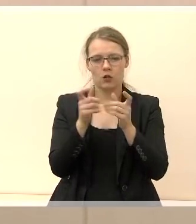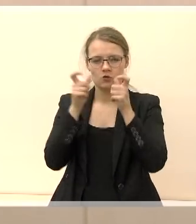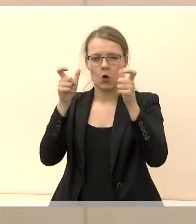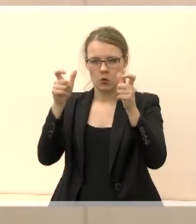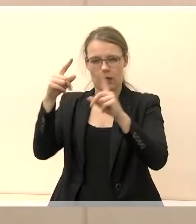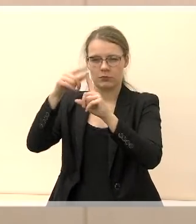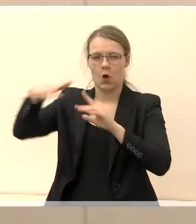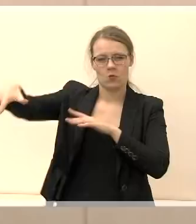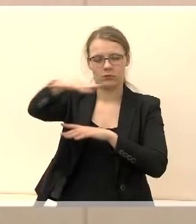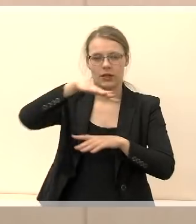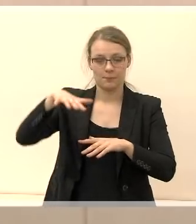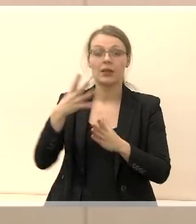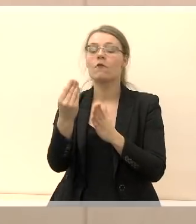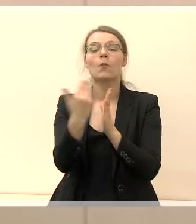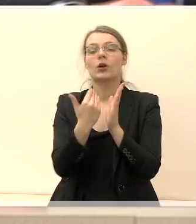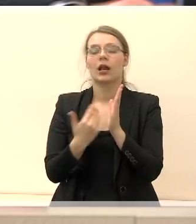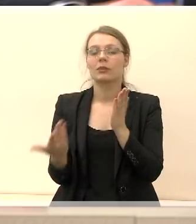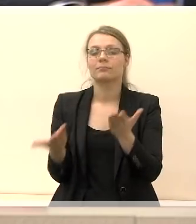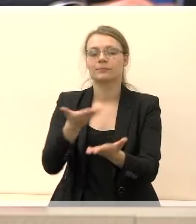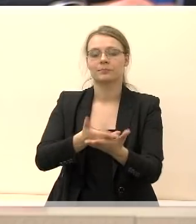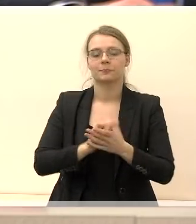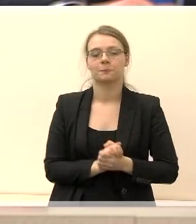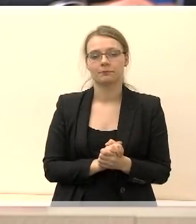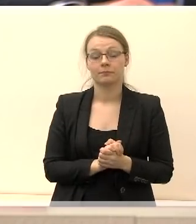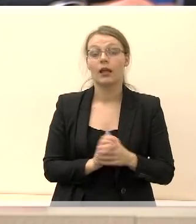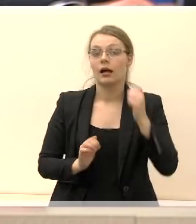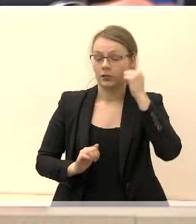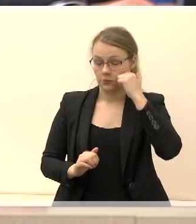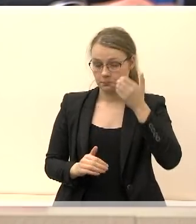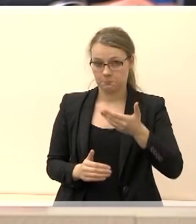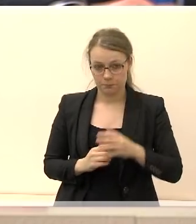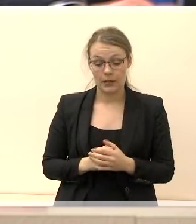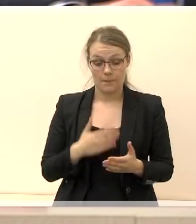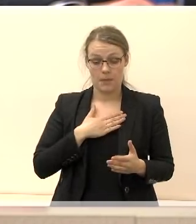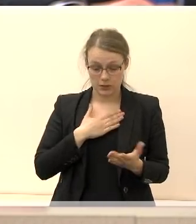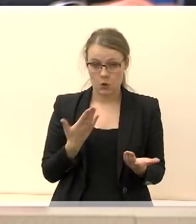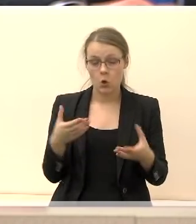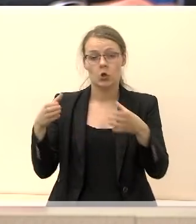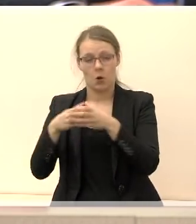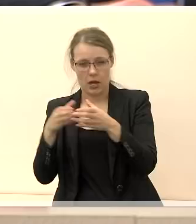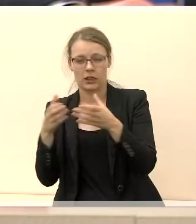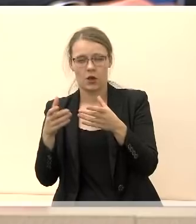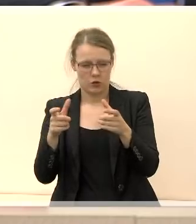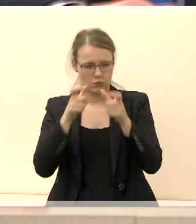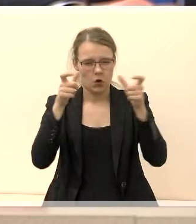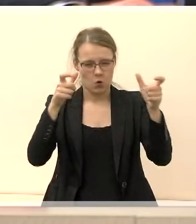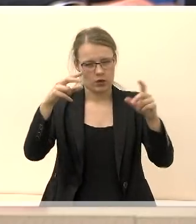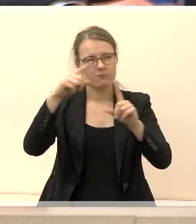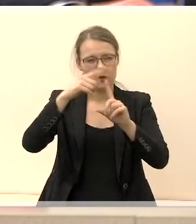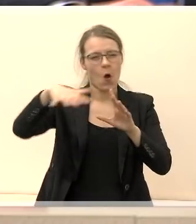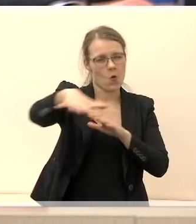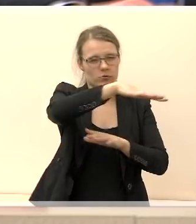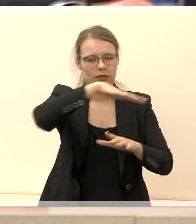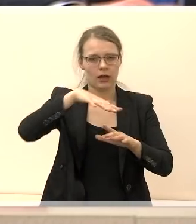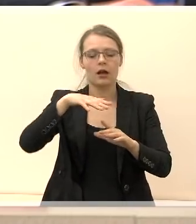Rolandas Jaunikaitis ir jūsų programa. Ačiū jums. Mano ir komando Šaukiam tautą programa parušta